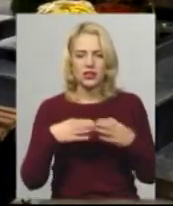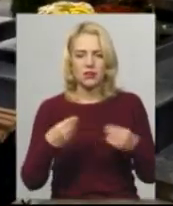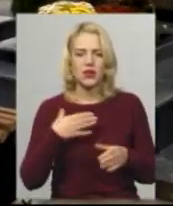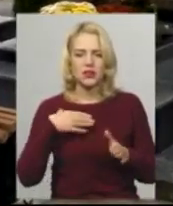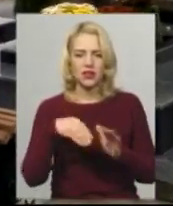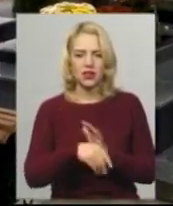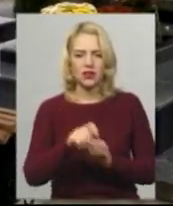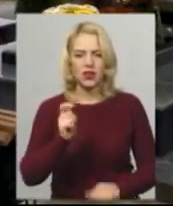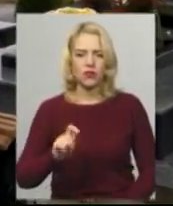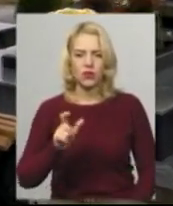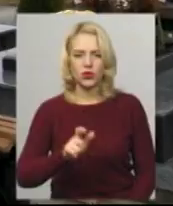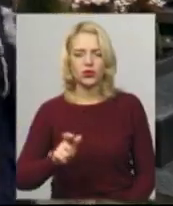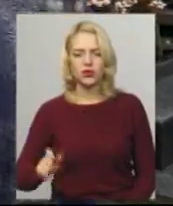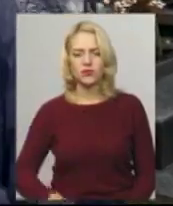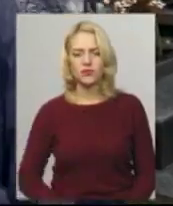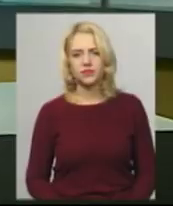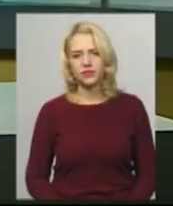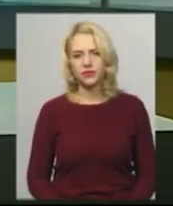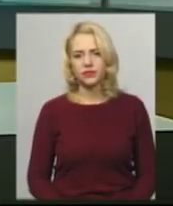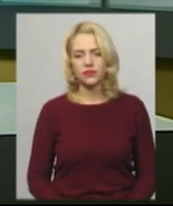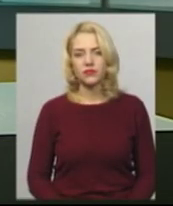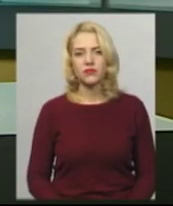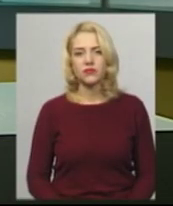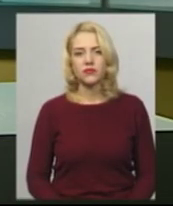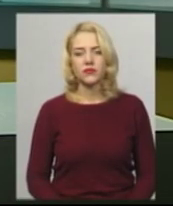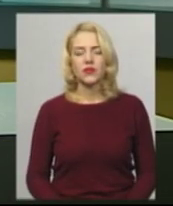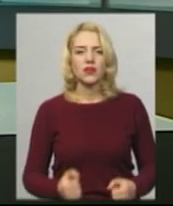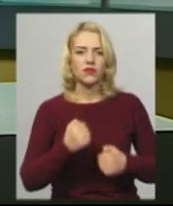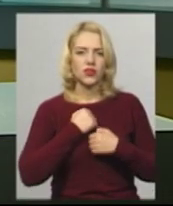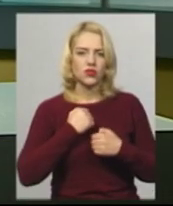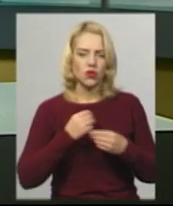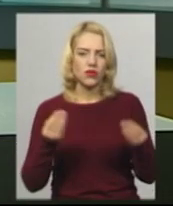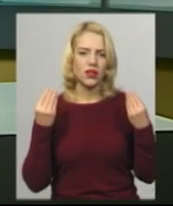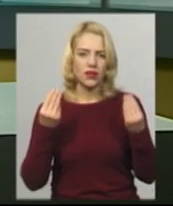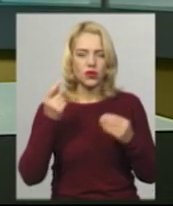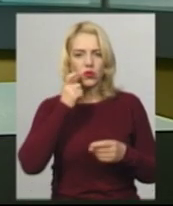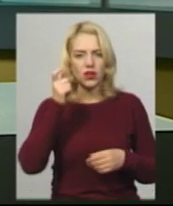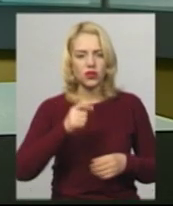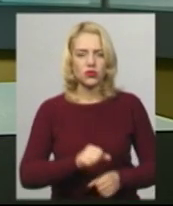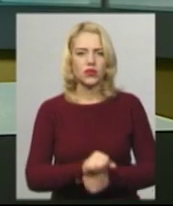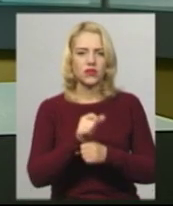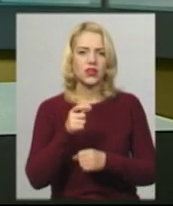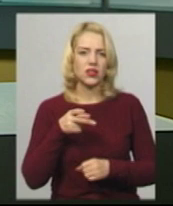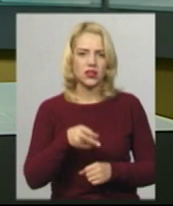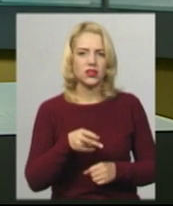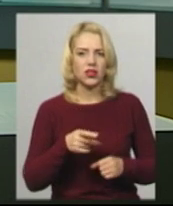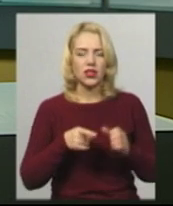Гуменний, новини на Суспільному, Хмельницький. Військова еліта Української революції 1917